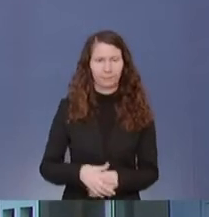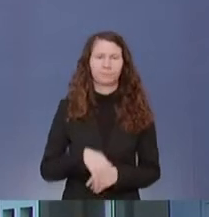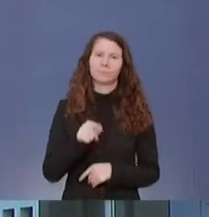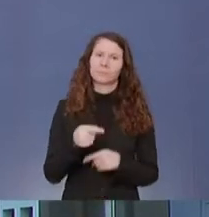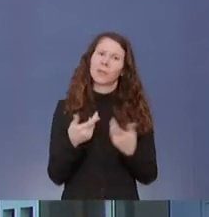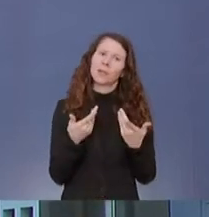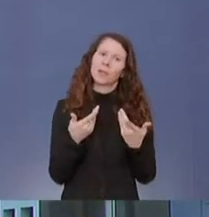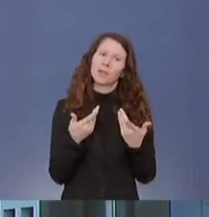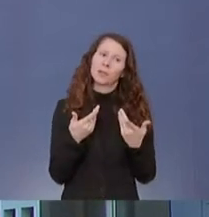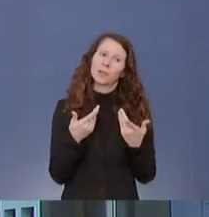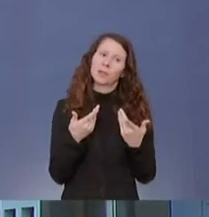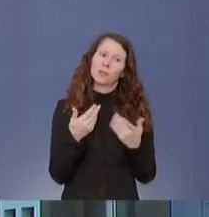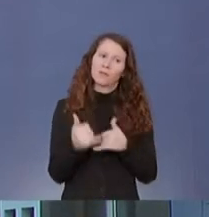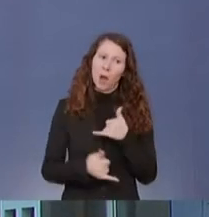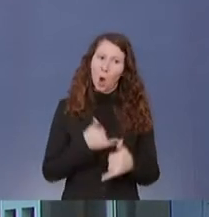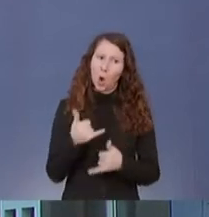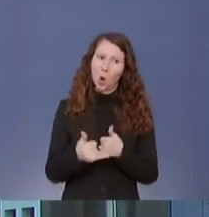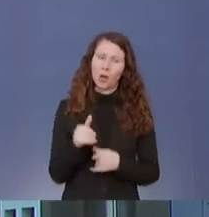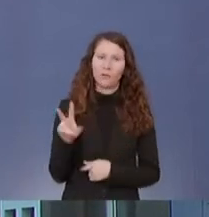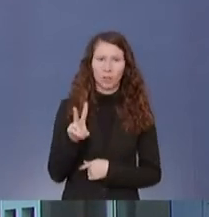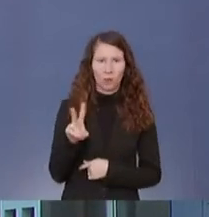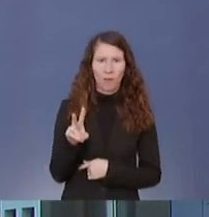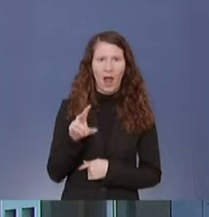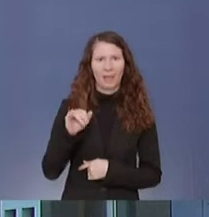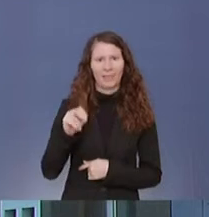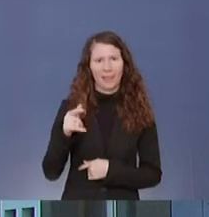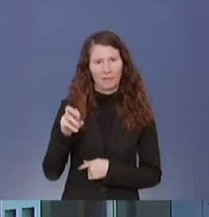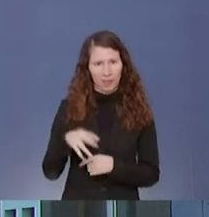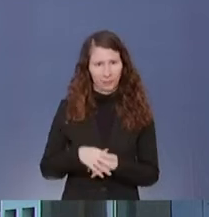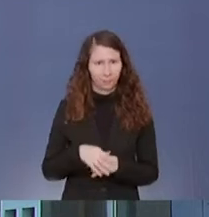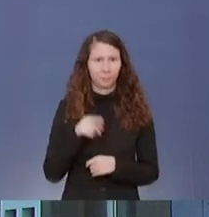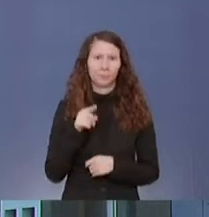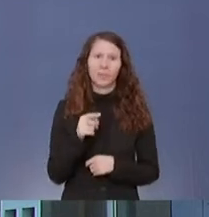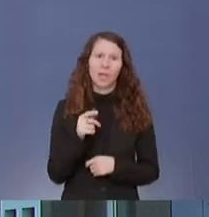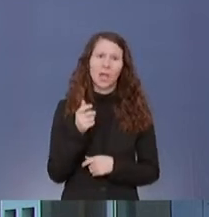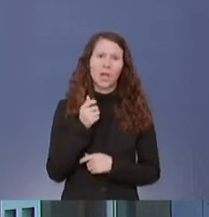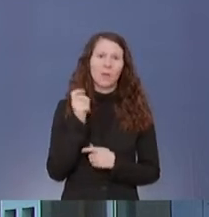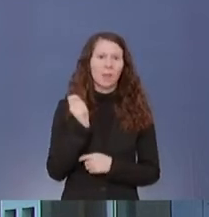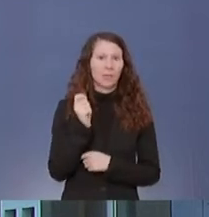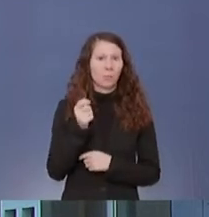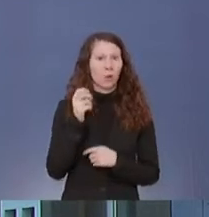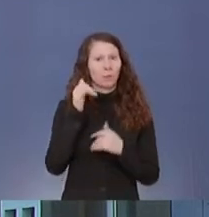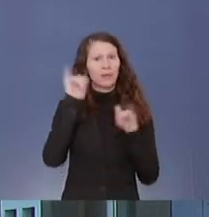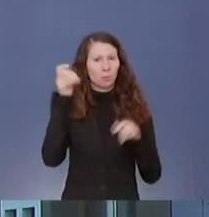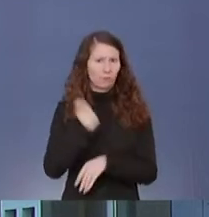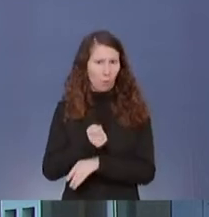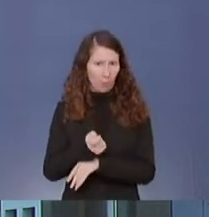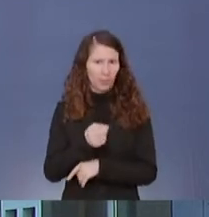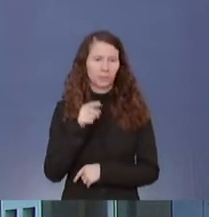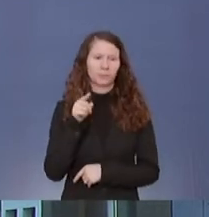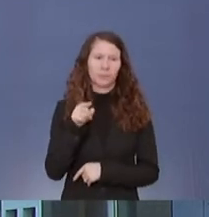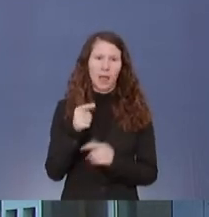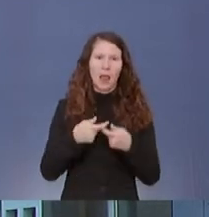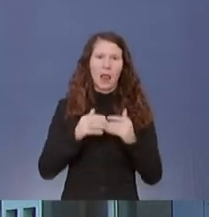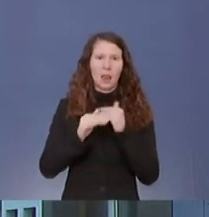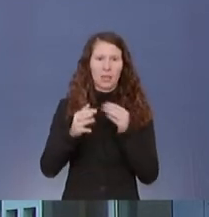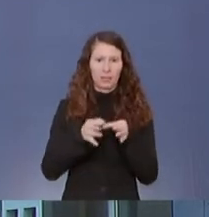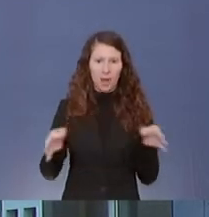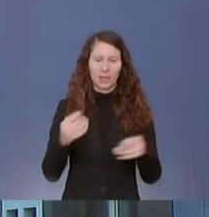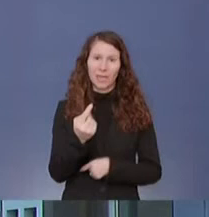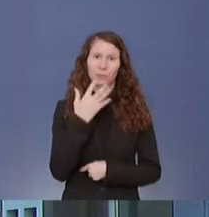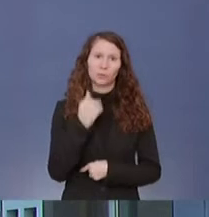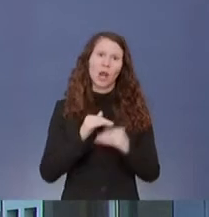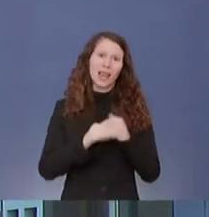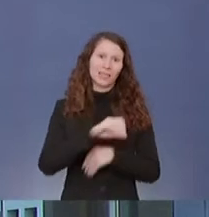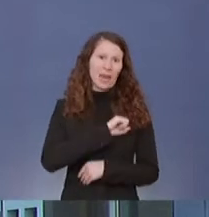Bundeslandes, von Frau Firsowa von Interfax, der Landtag des Bundeslandes Mecklenburg-Vorpommern hat den Weg für die Gründung einer landeseigenen Stiftung